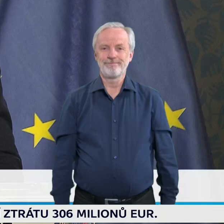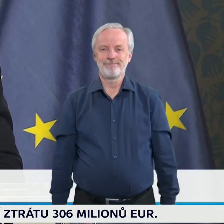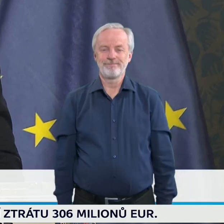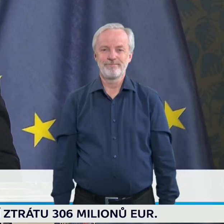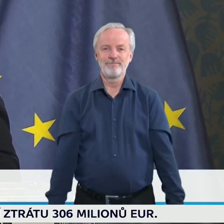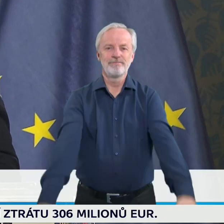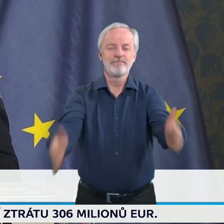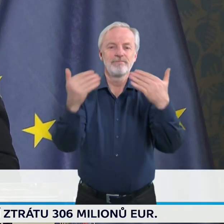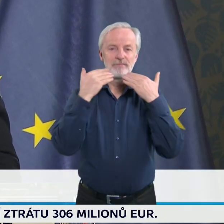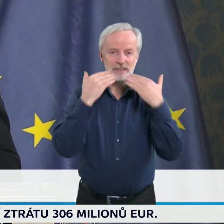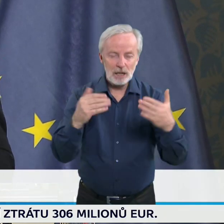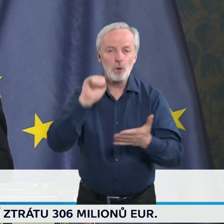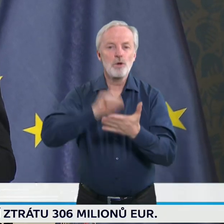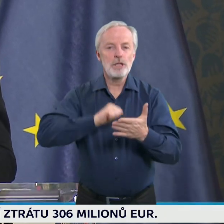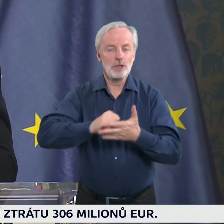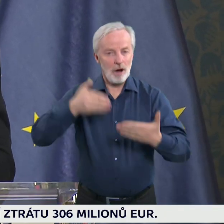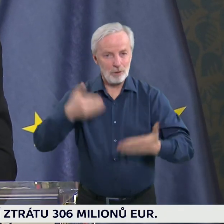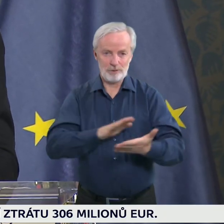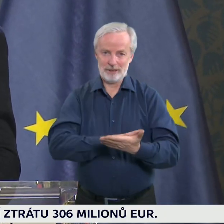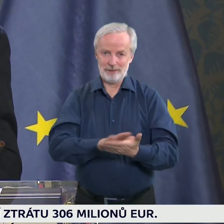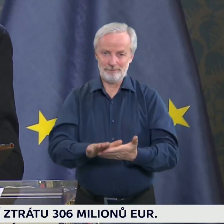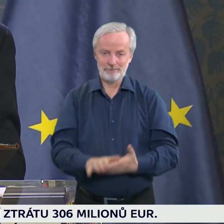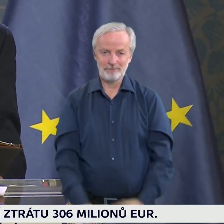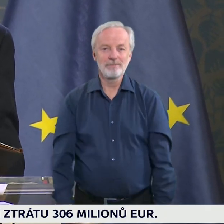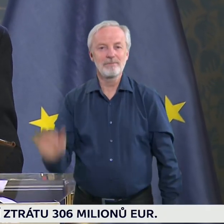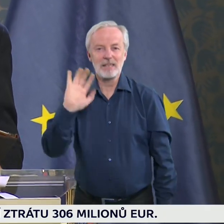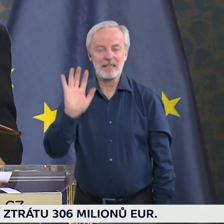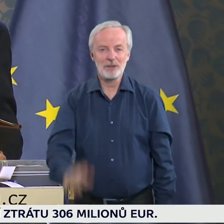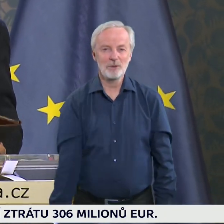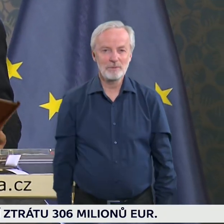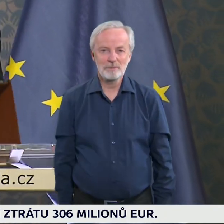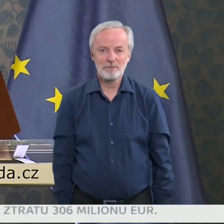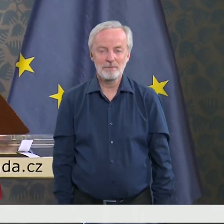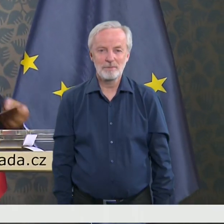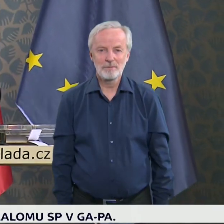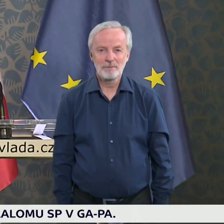A z dnešní tiskové konference je to vše. Hezky večer. Děkujeme. Nashledanou. Nashledanou. Nashledanou.